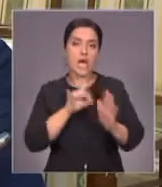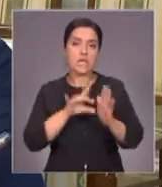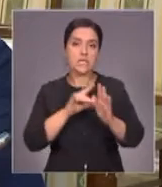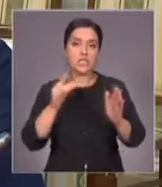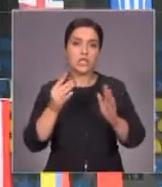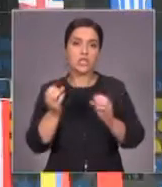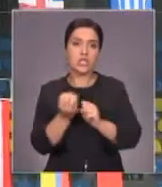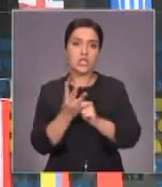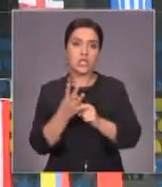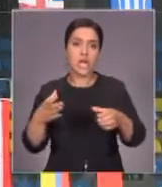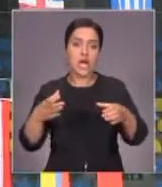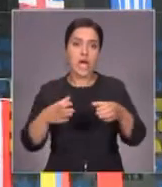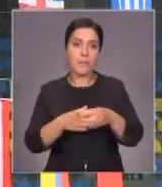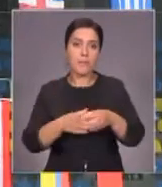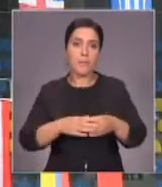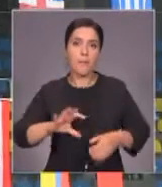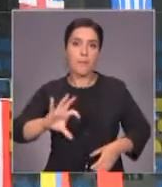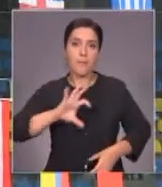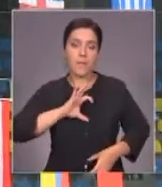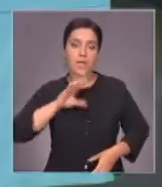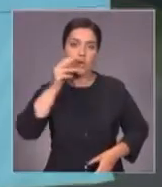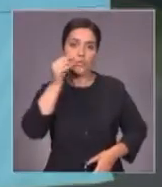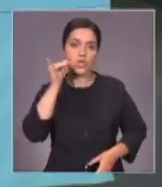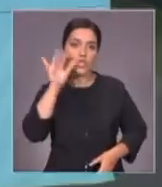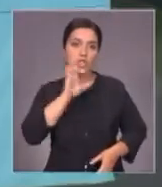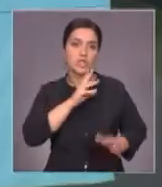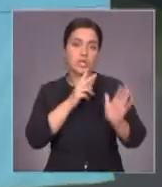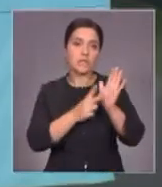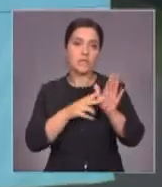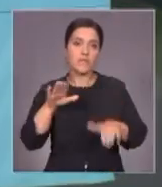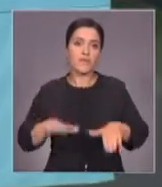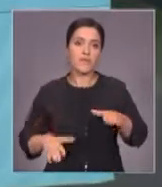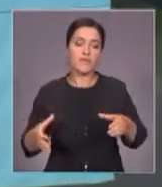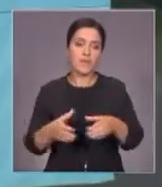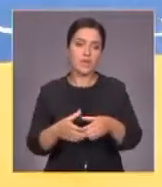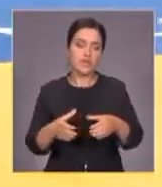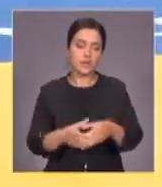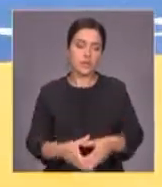14 комплектов медалей среди мужчин и женщин в 7 весовых категориях.